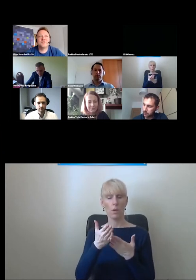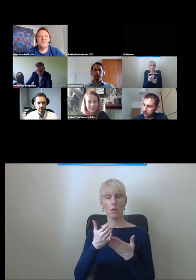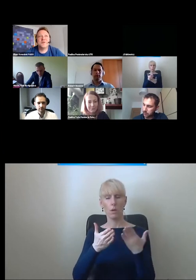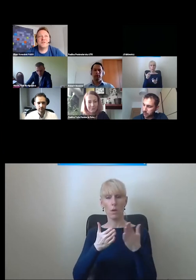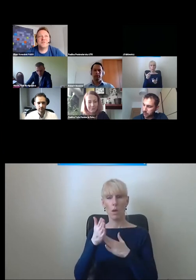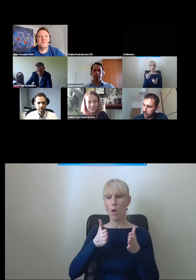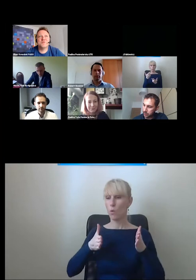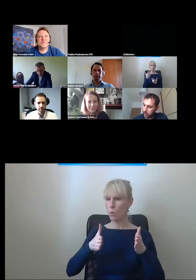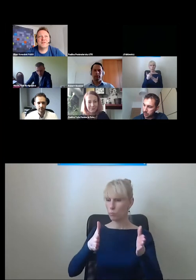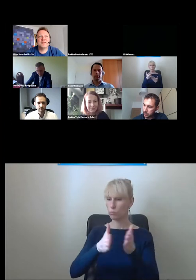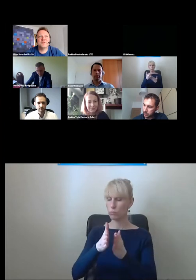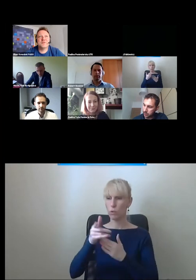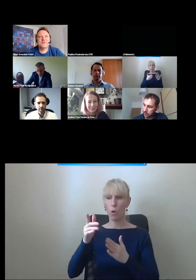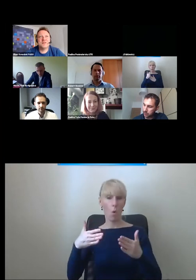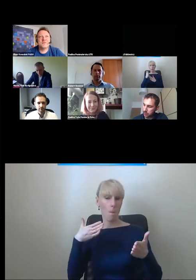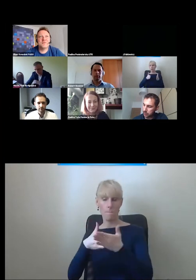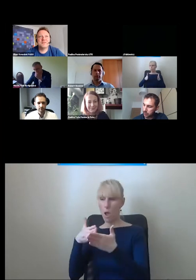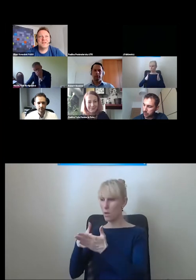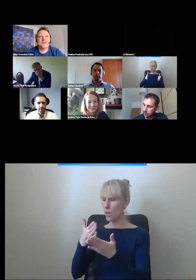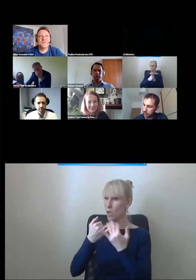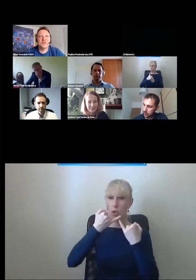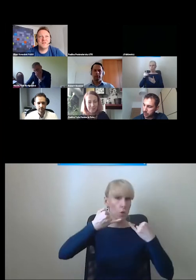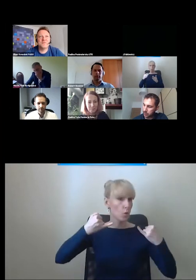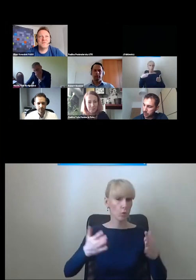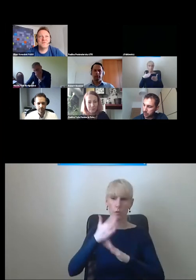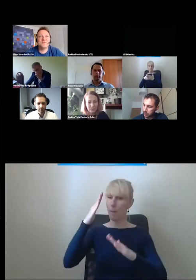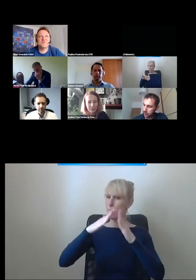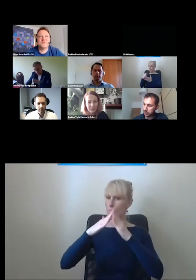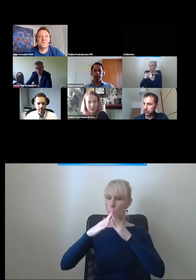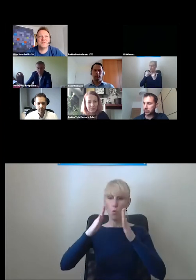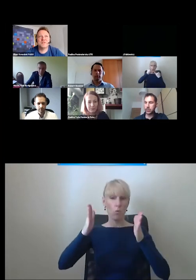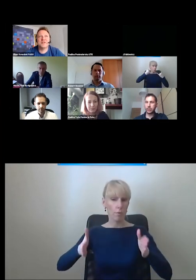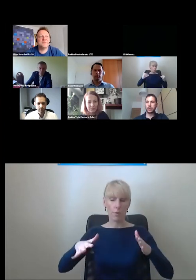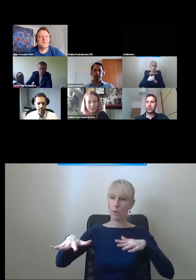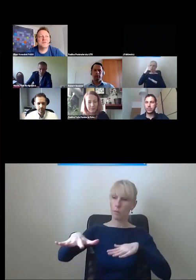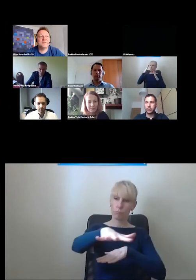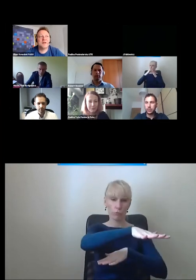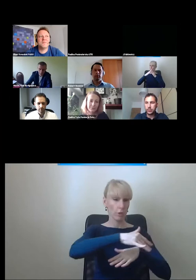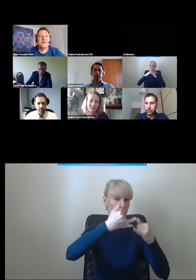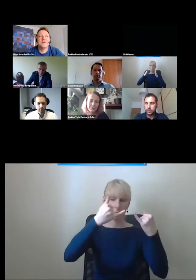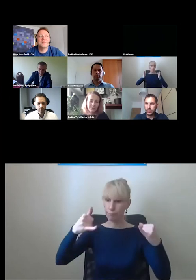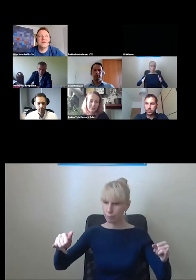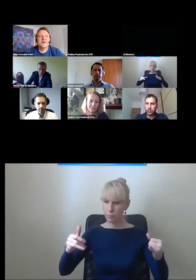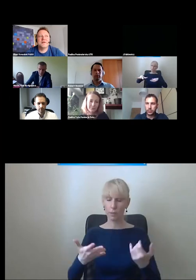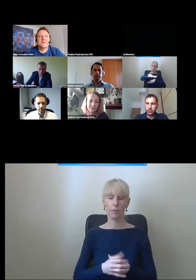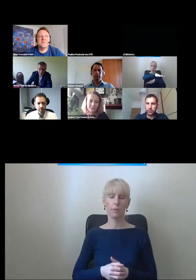dosypaliśmy ludzi, okazało się, że jest jednak różnie w tym budynku, czy w tej przestrzeni i będziemy tam